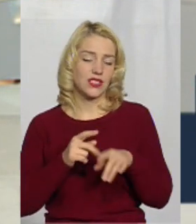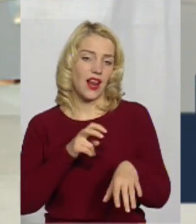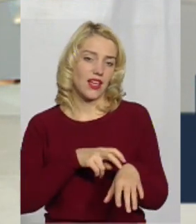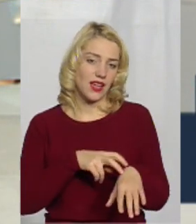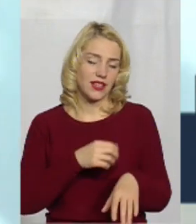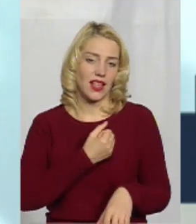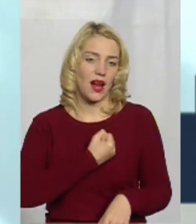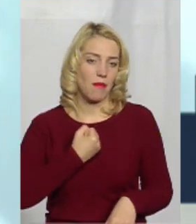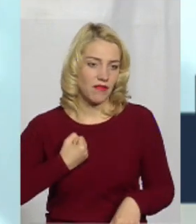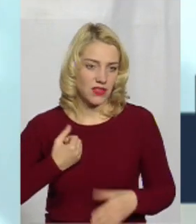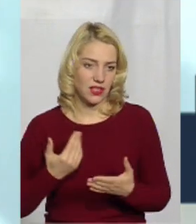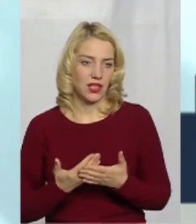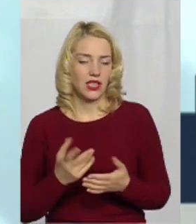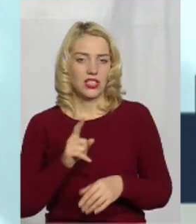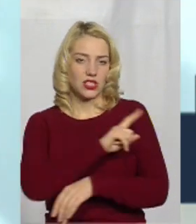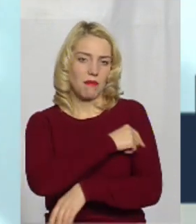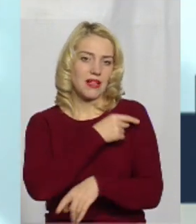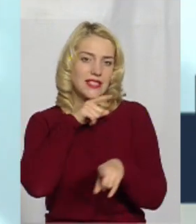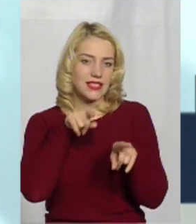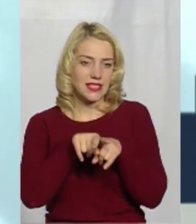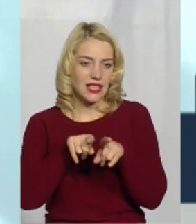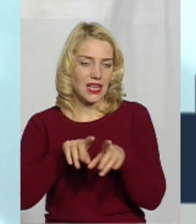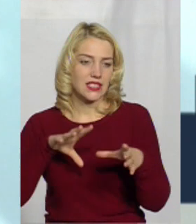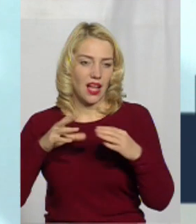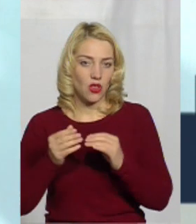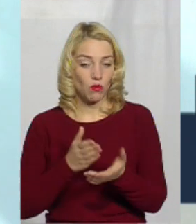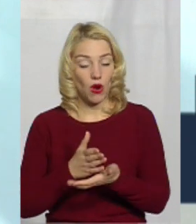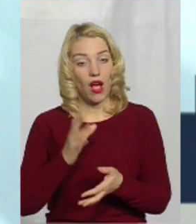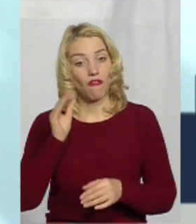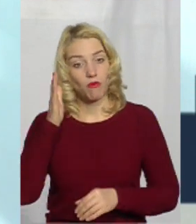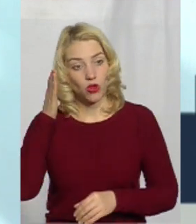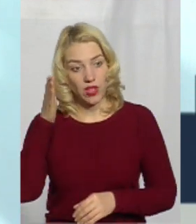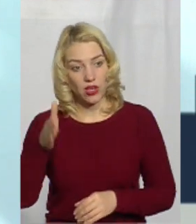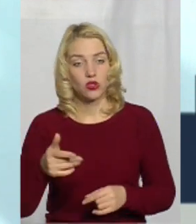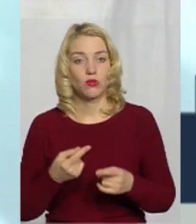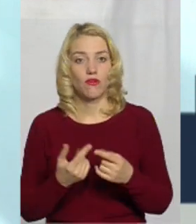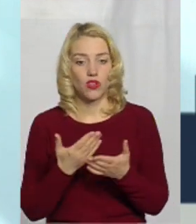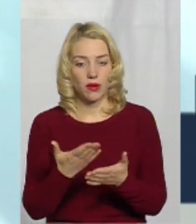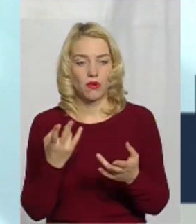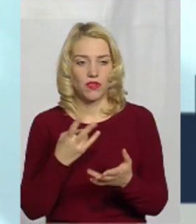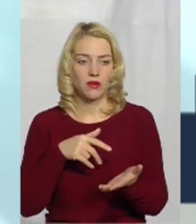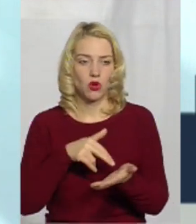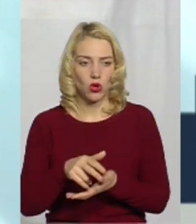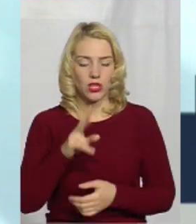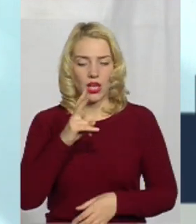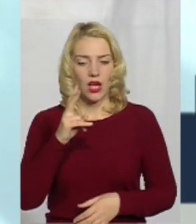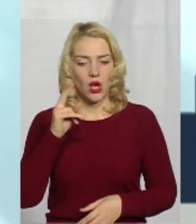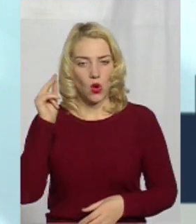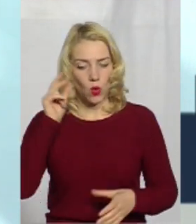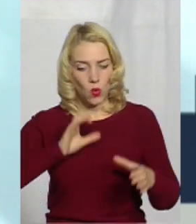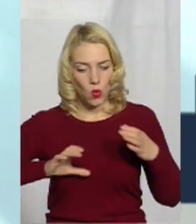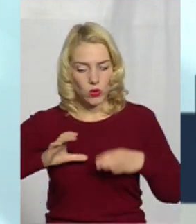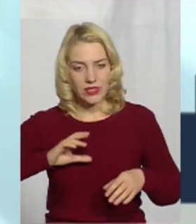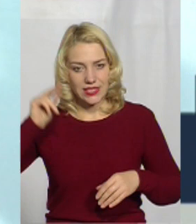лікарів, терапевтів чи медсестер загального профілю. Але в подальшому вони мають проходити курси стажування саме по